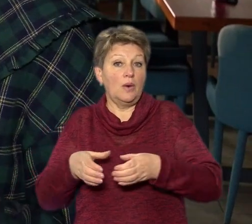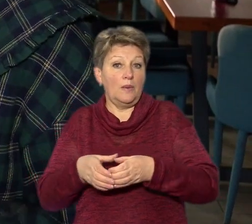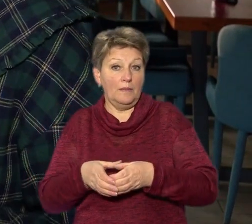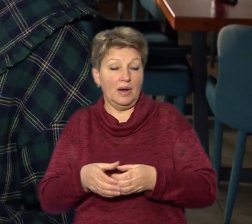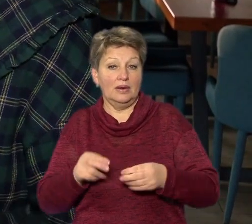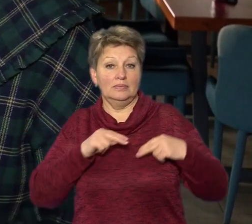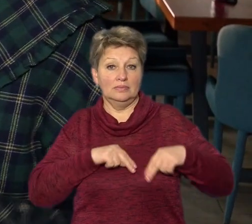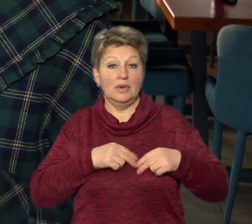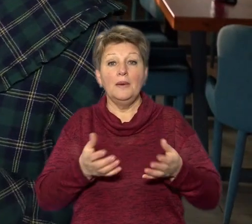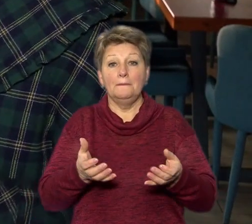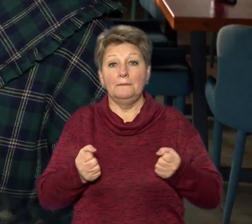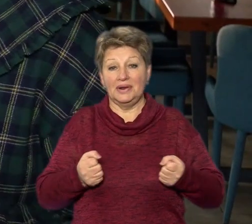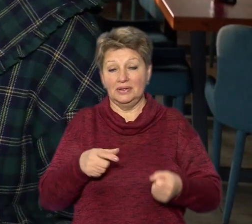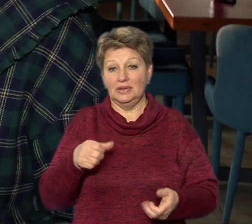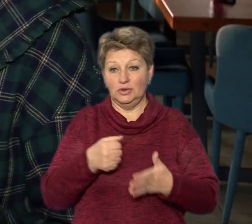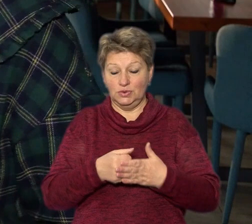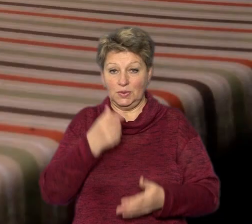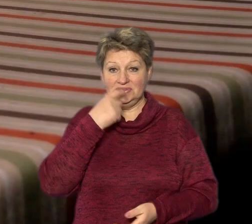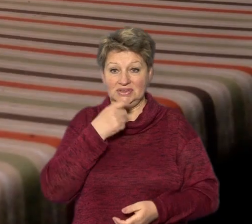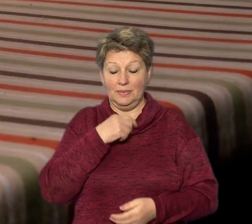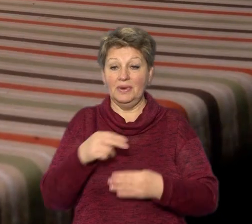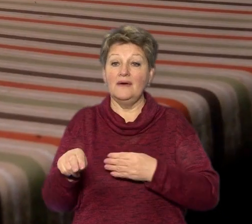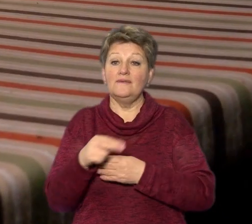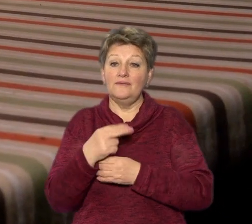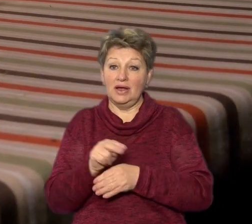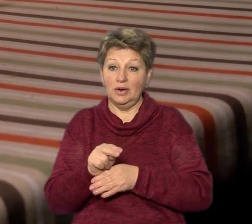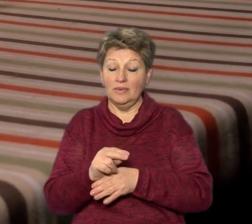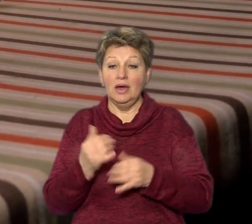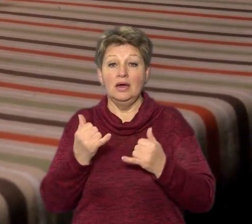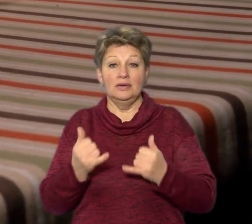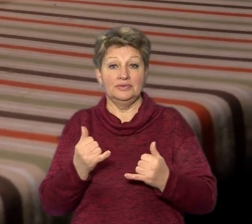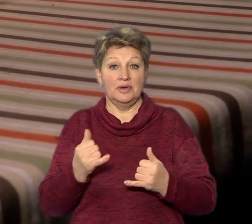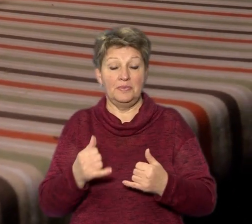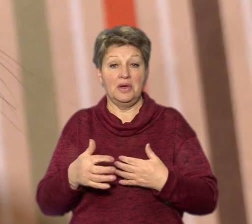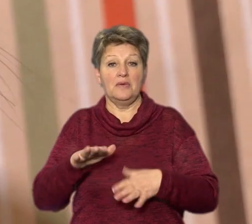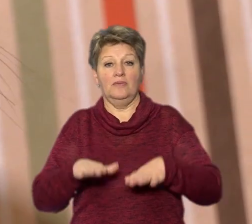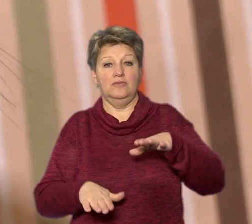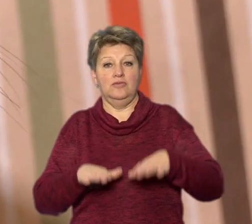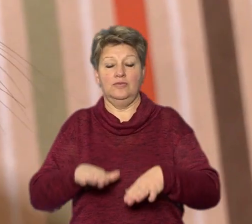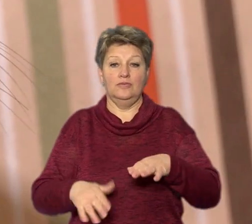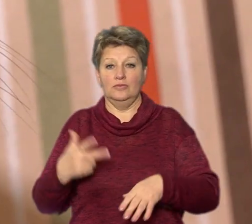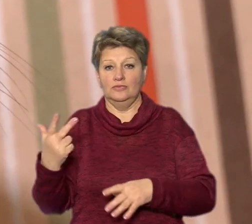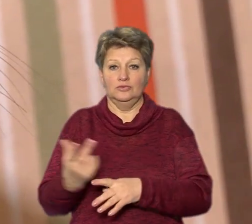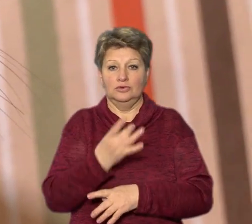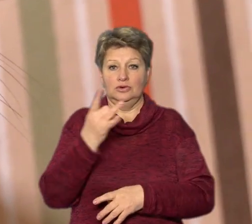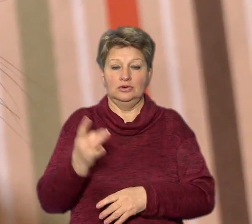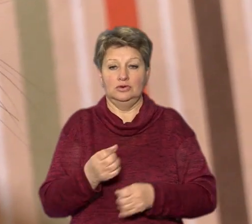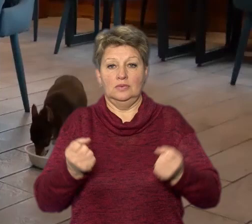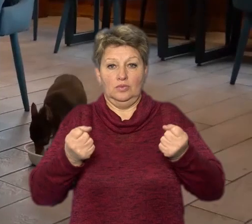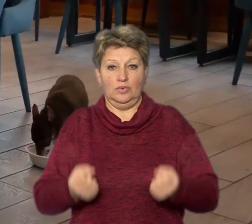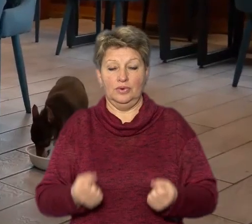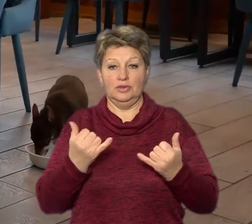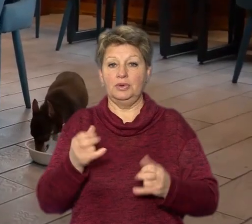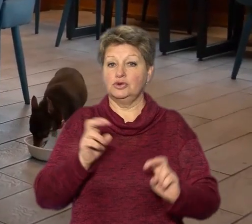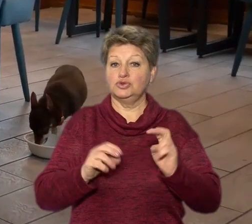прийняла до себе, вилікувала. Тепер, додає, Чорнявий важить утричі більше, ніж колись, та шукає нову домівку.